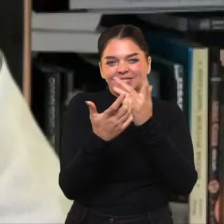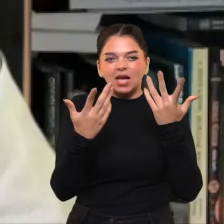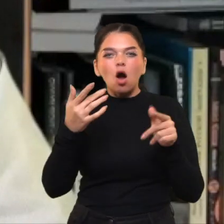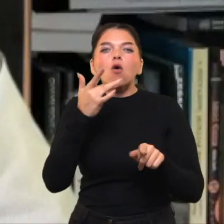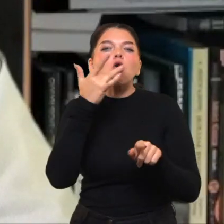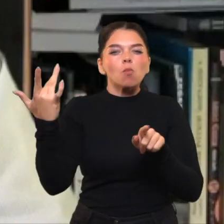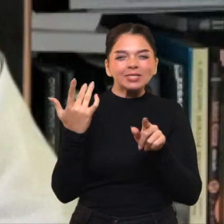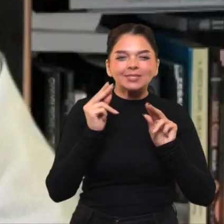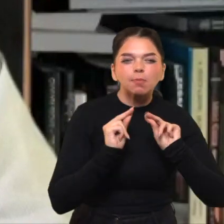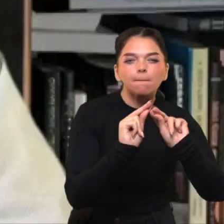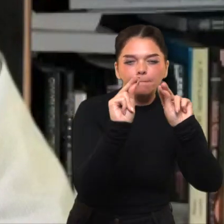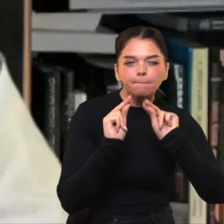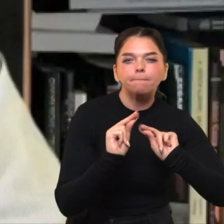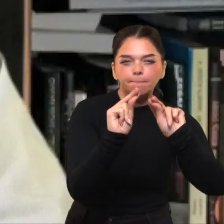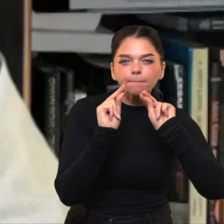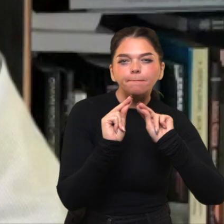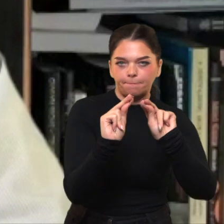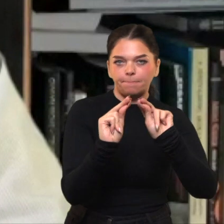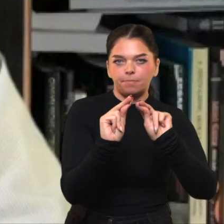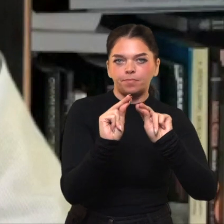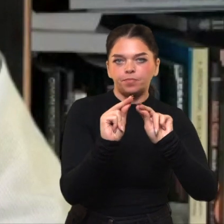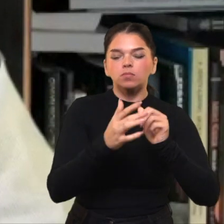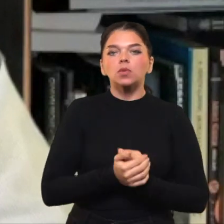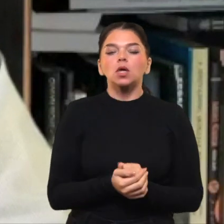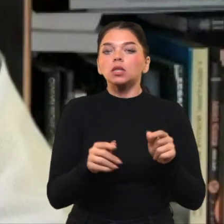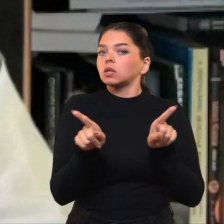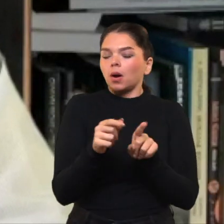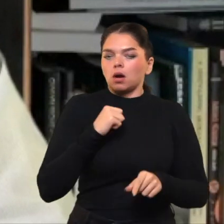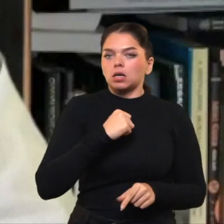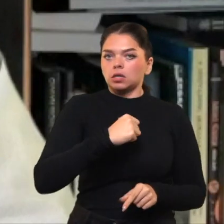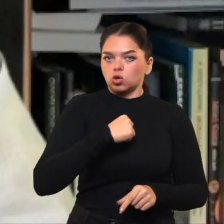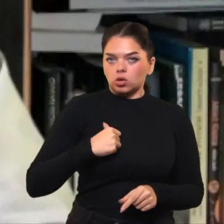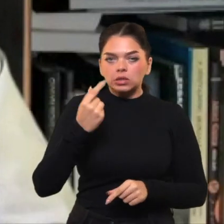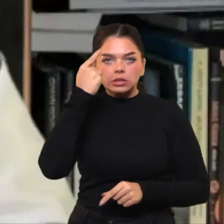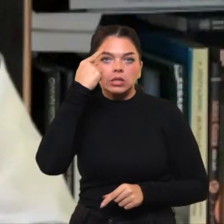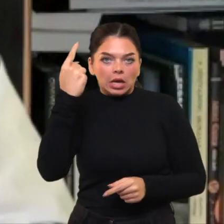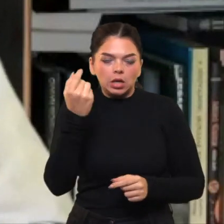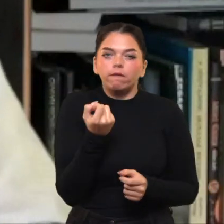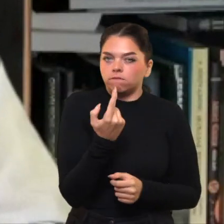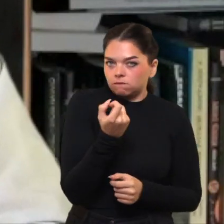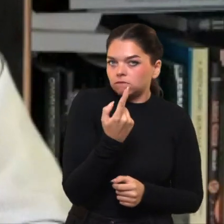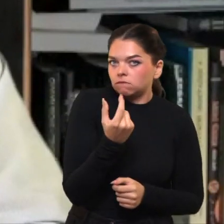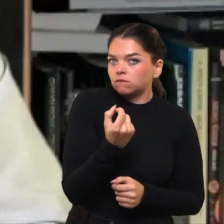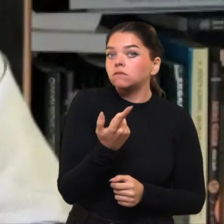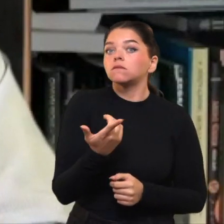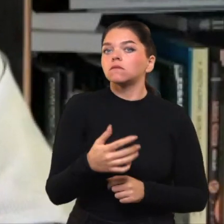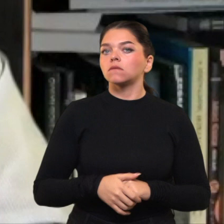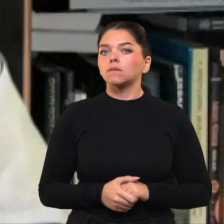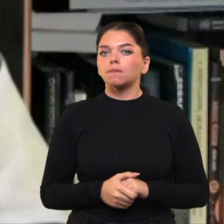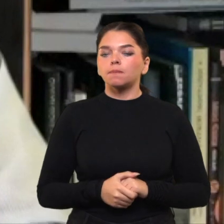kultivuotėjame komunizmo statytojo kodeksa, gal net kvazikrikščioniškos idėjos, tik bei dievų.